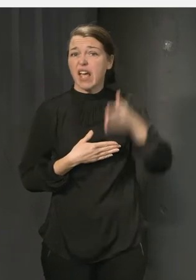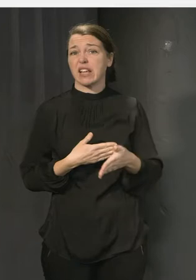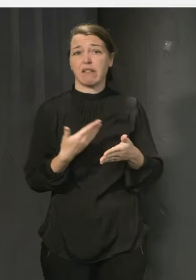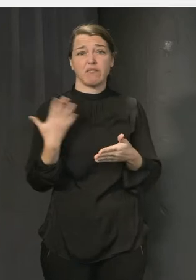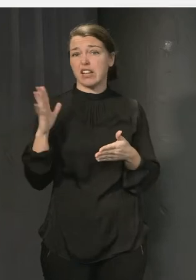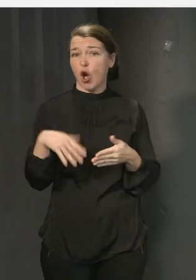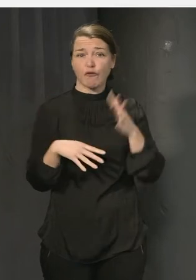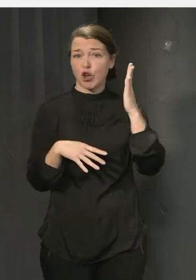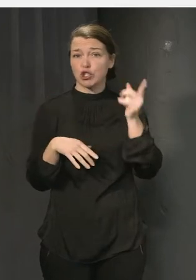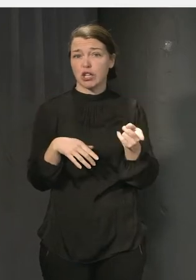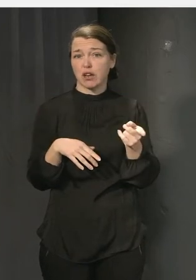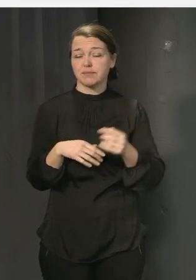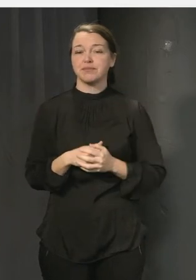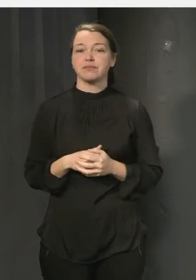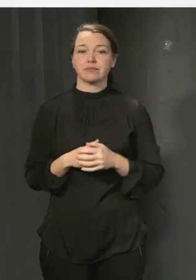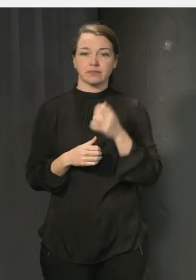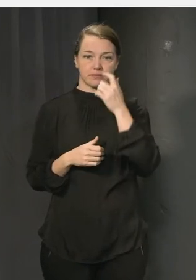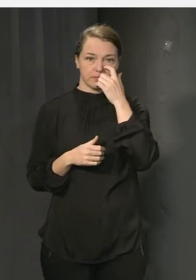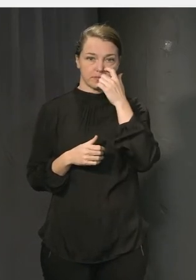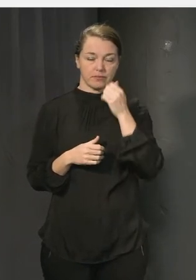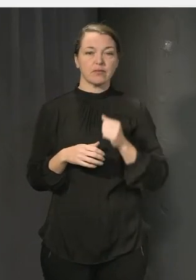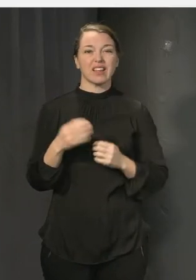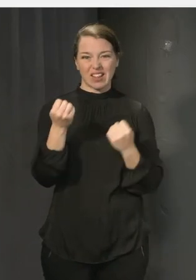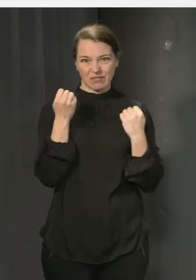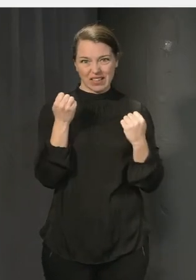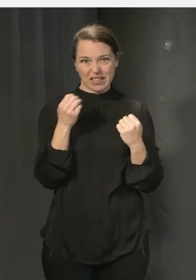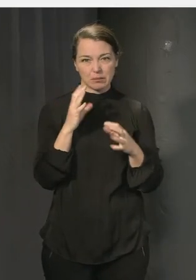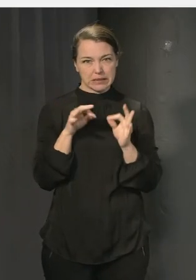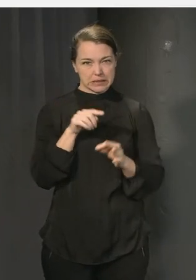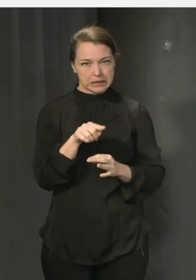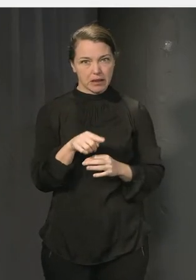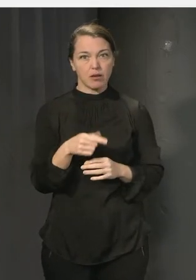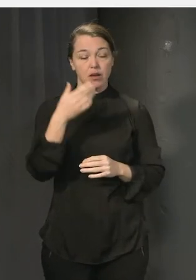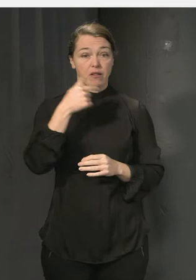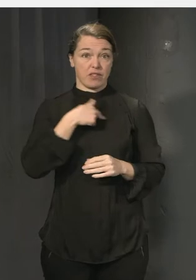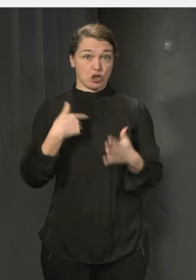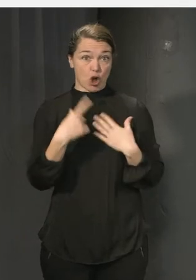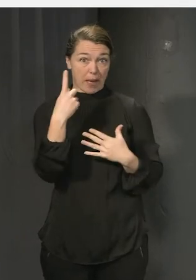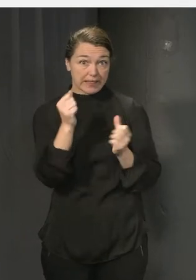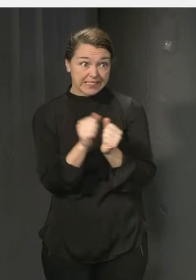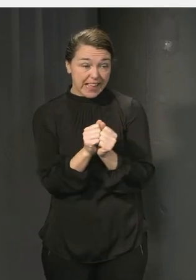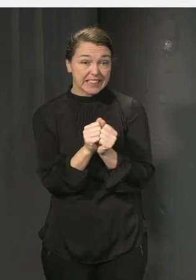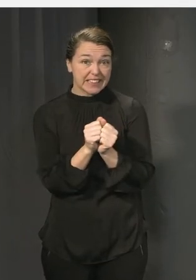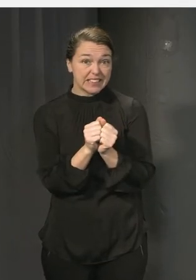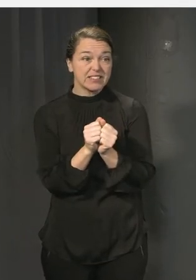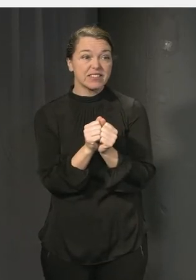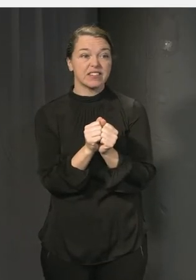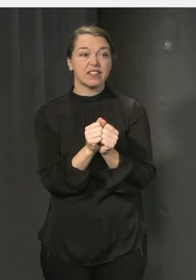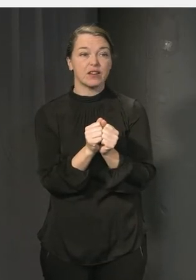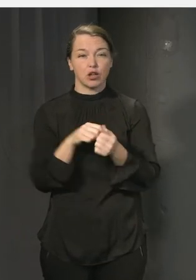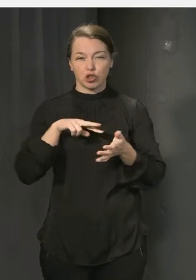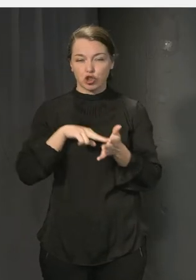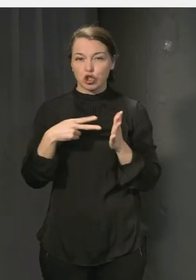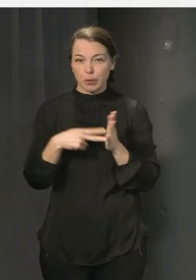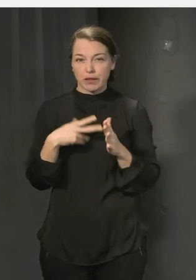det du liksom sätter fingret på det här är jätteviktigt för att vi kan ju göra på ett sätt och sen en del av det här systematiska det är